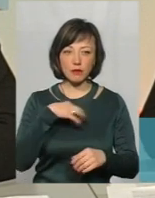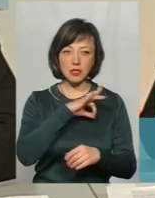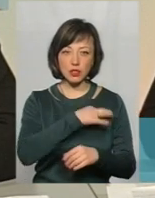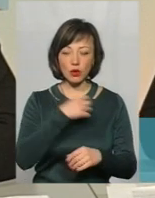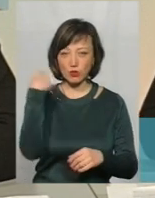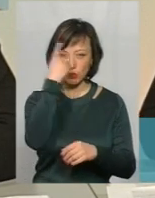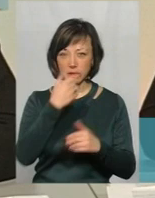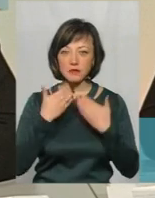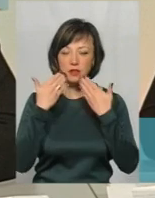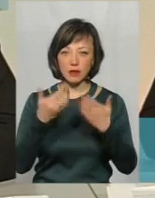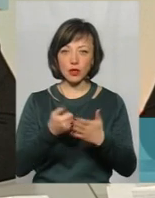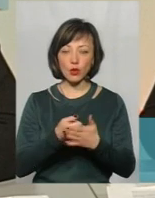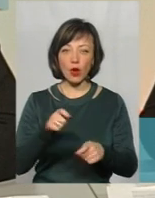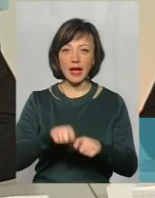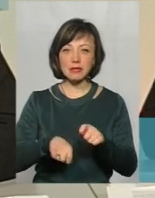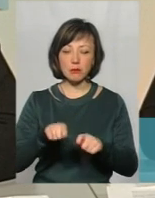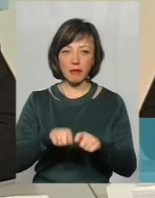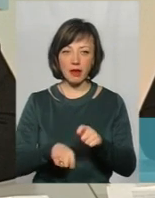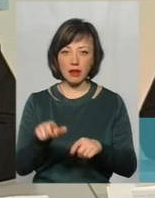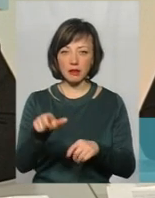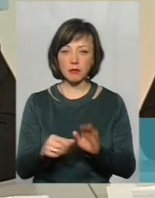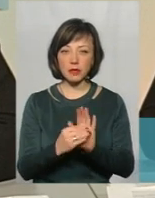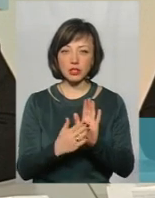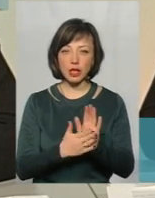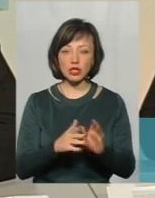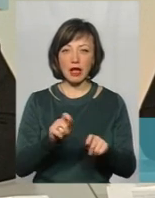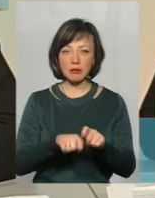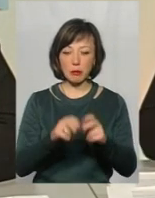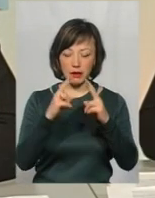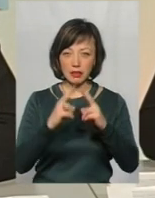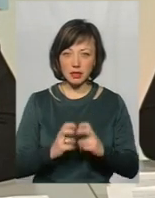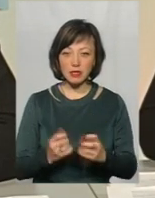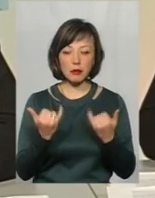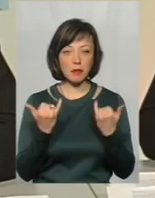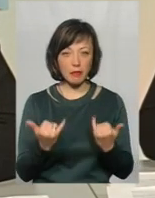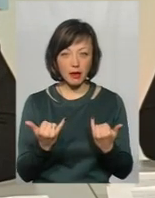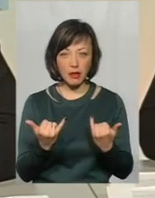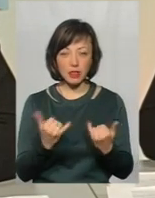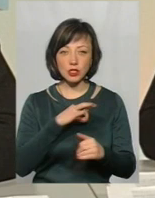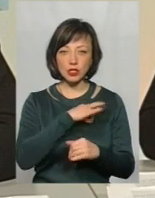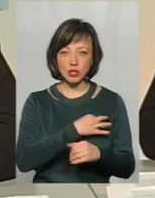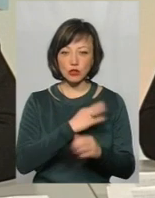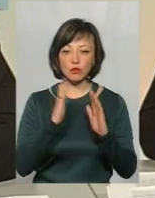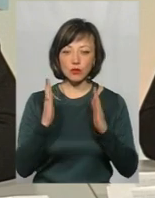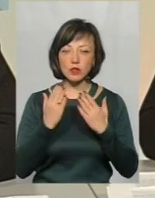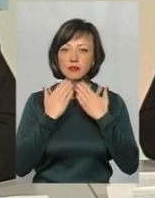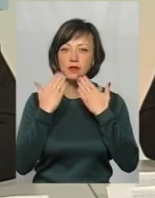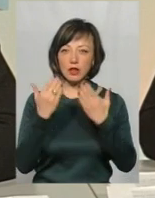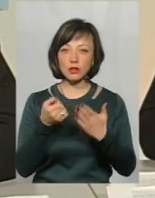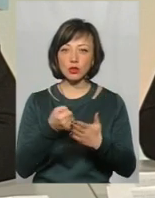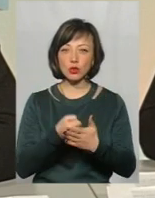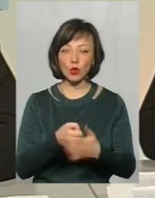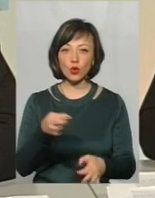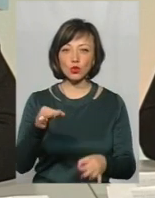звертався напряму до експерта щодо призначення експертизи, то відтепер слідчий змушений буде звертатися до суду з